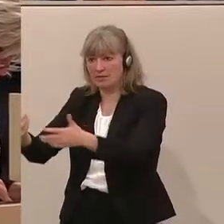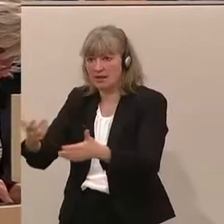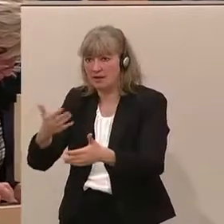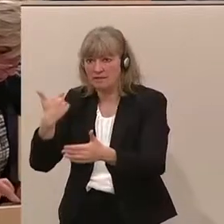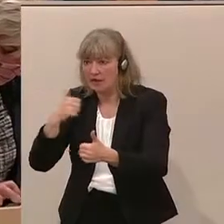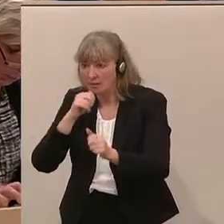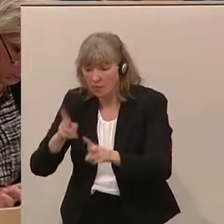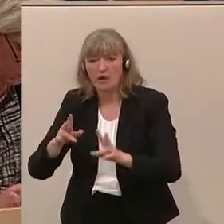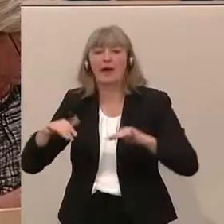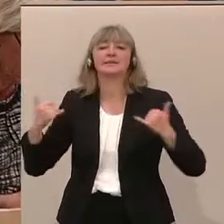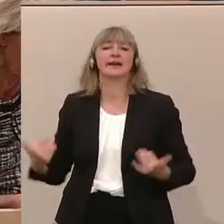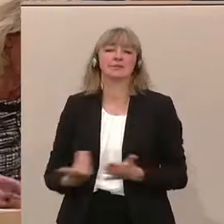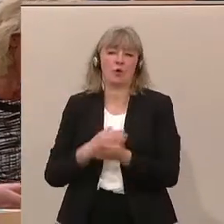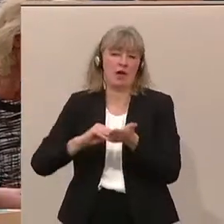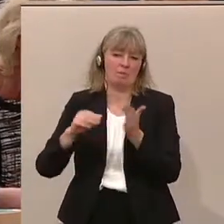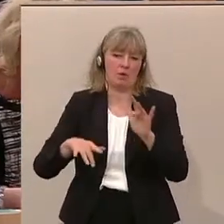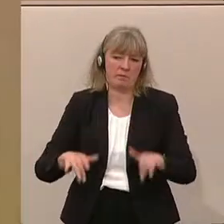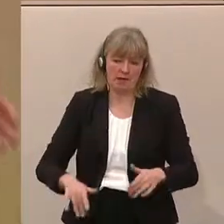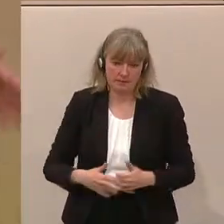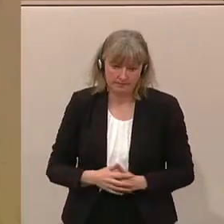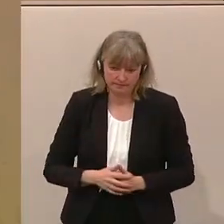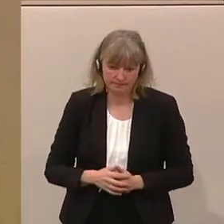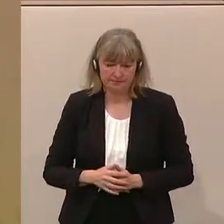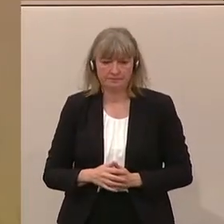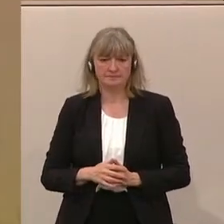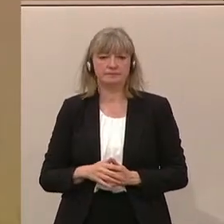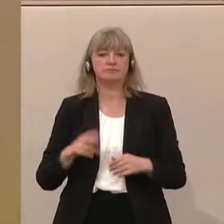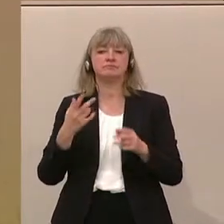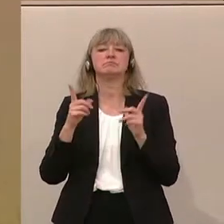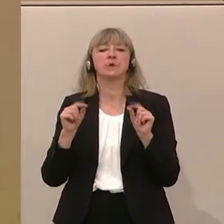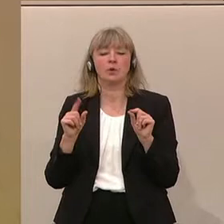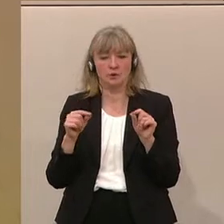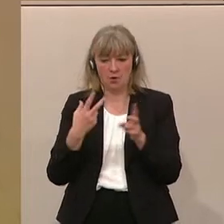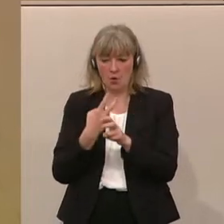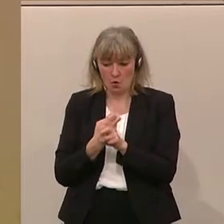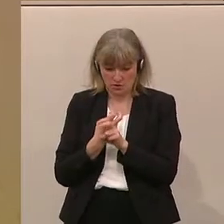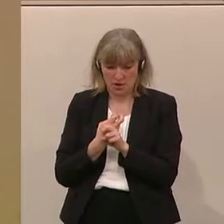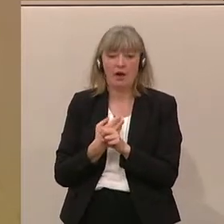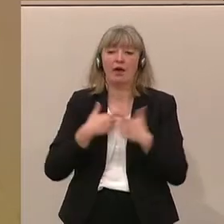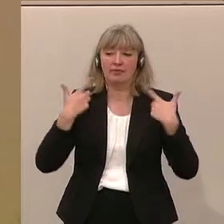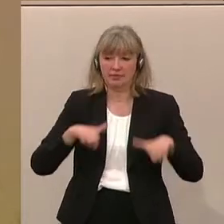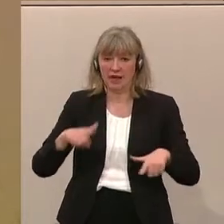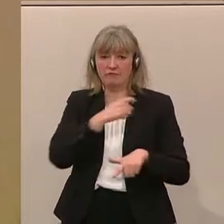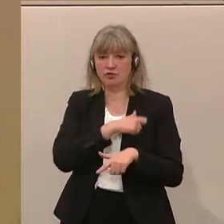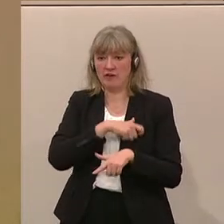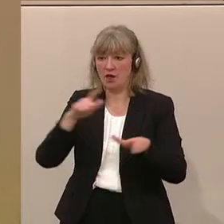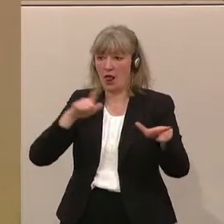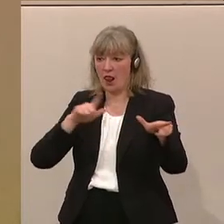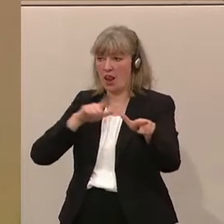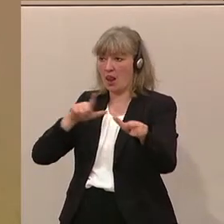es so mit den neuen Abkommen, das heißt, die Österreicher dürfen in den Schweizer Luftraum